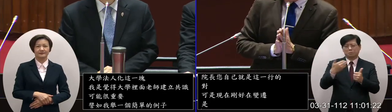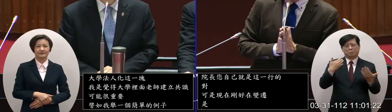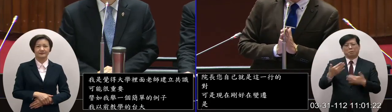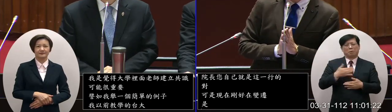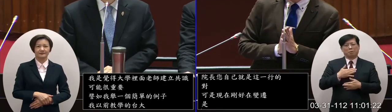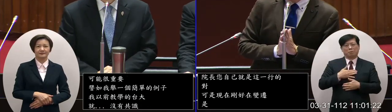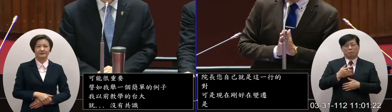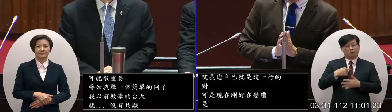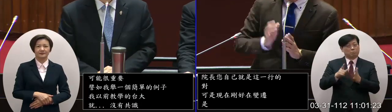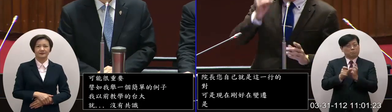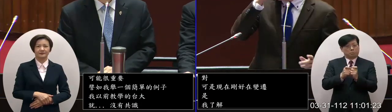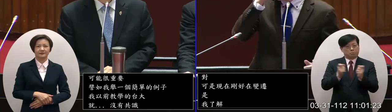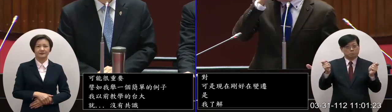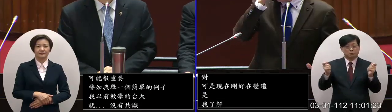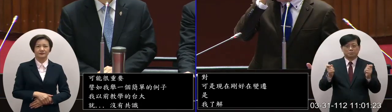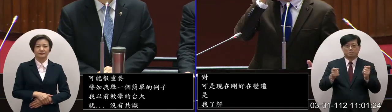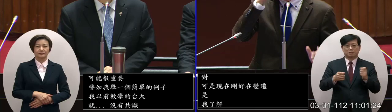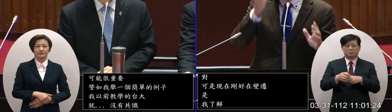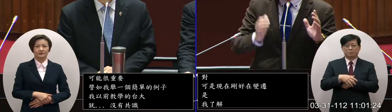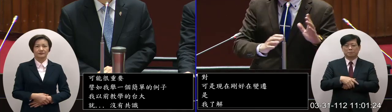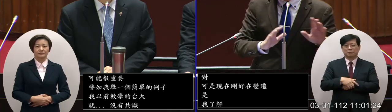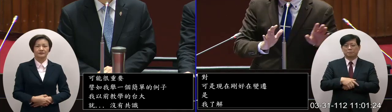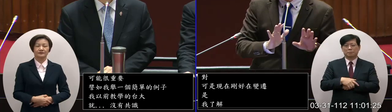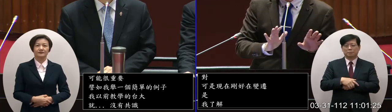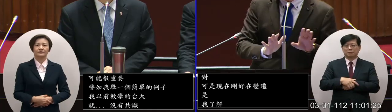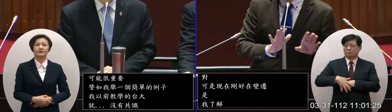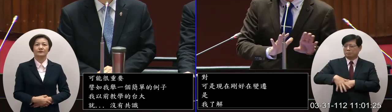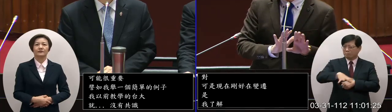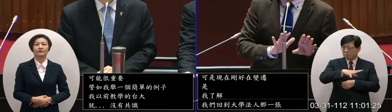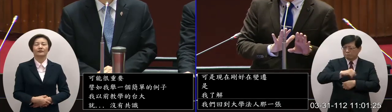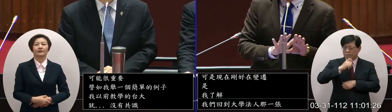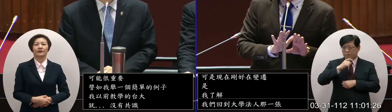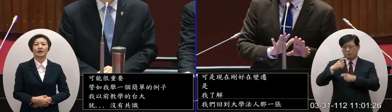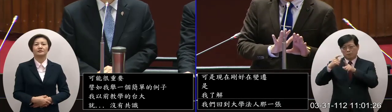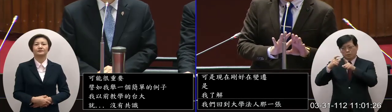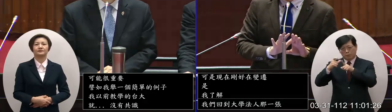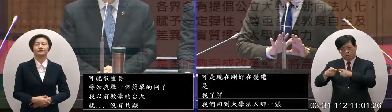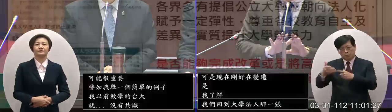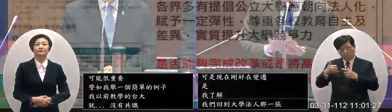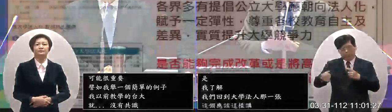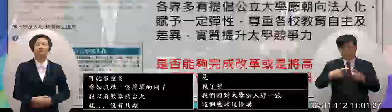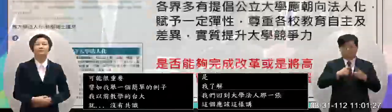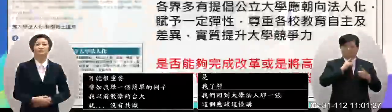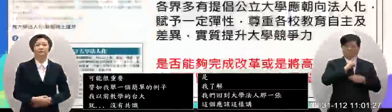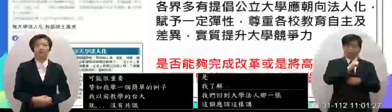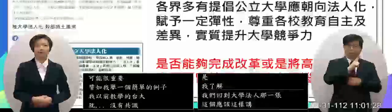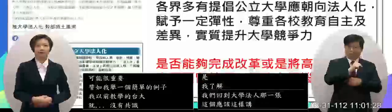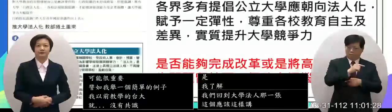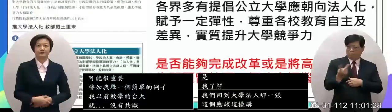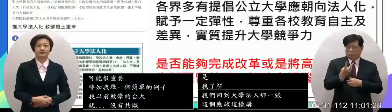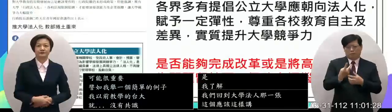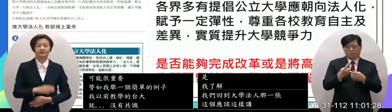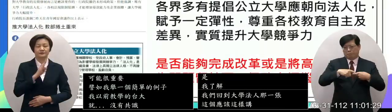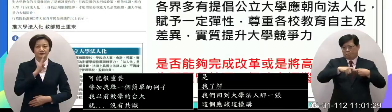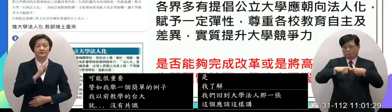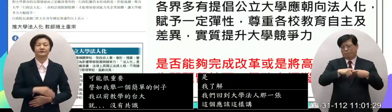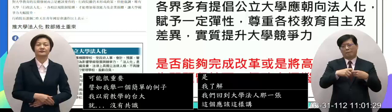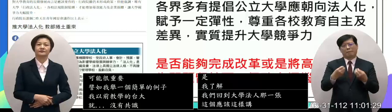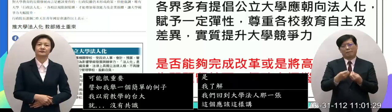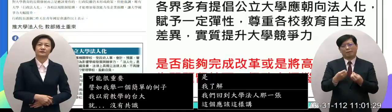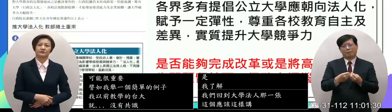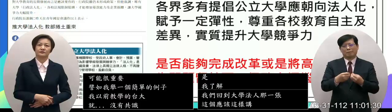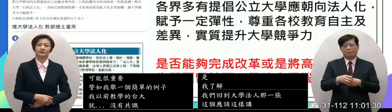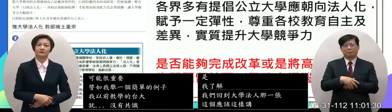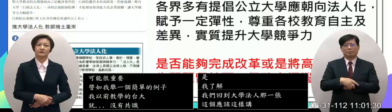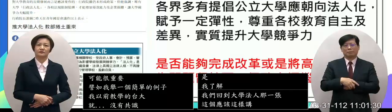因為我們長期把整個公跟教這個體系是沒有是聯繫在一起的那